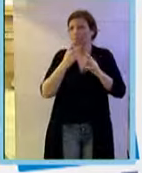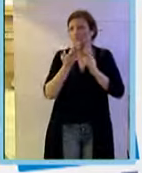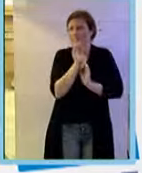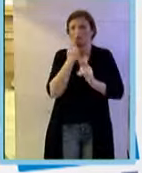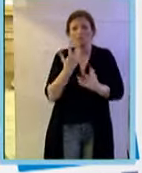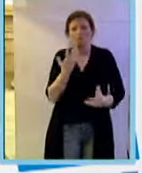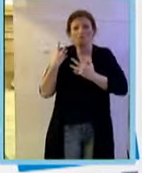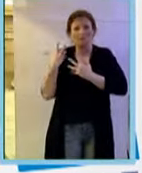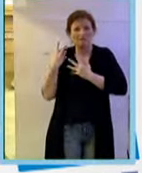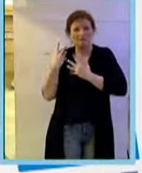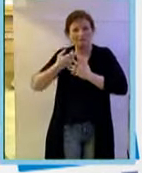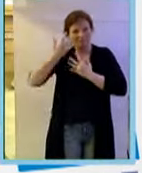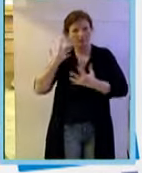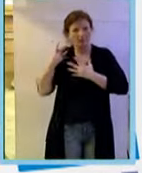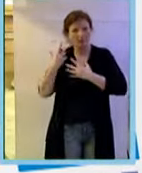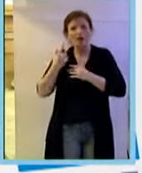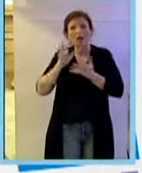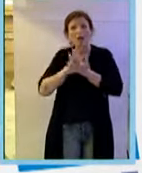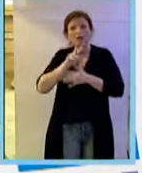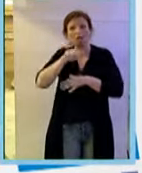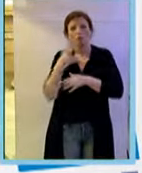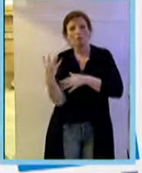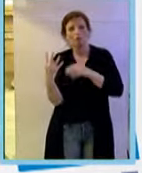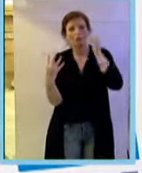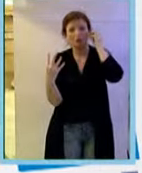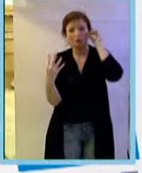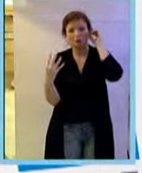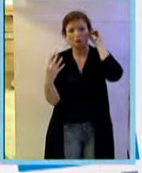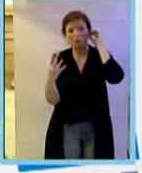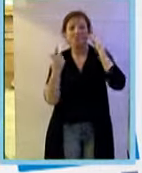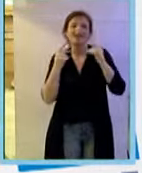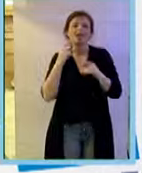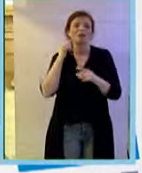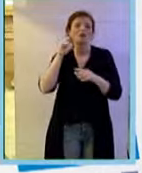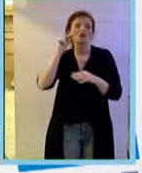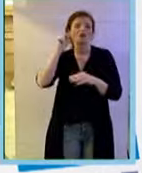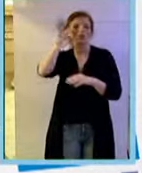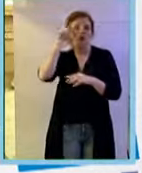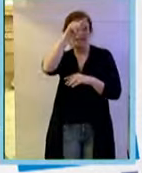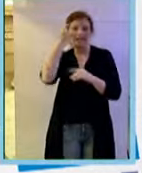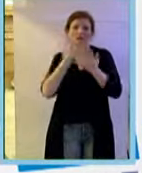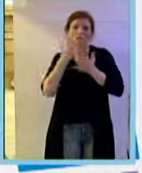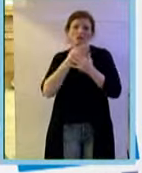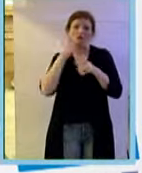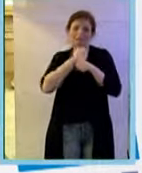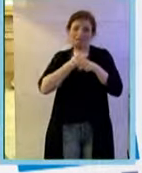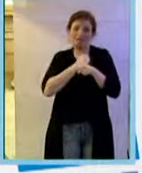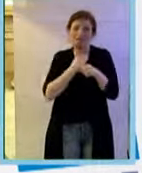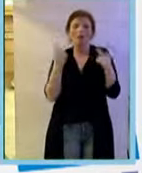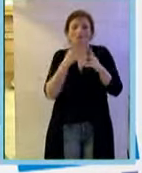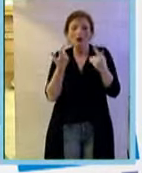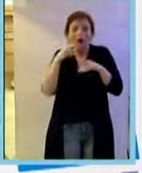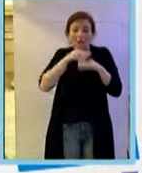è stato pubblicato nel 2004 nel Journal of Medicine che mostra che aggiungendo questa terapia alla